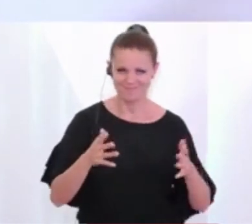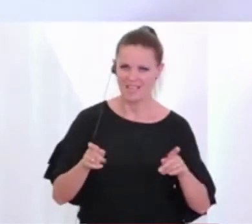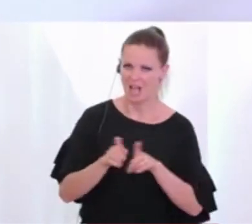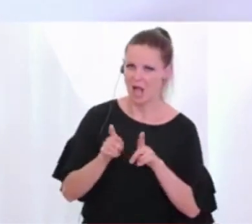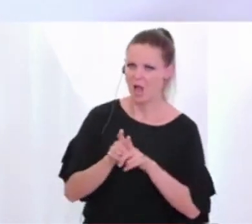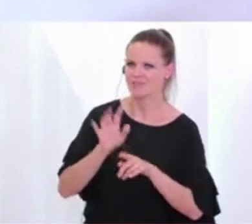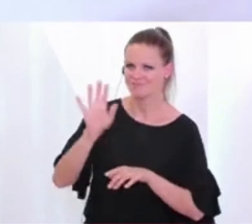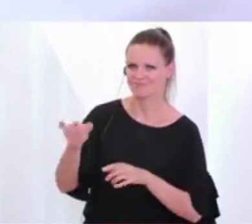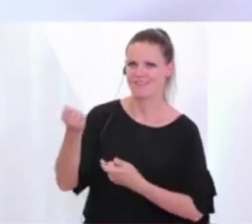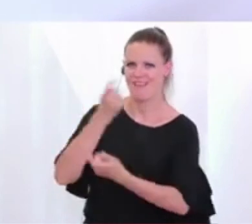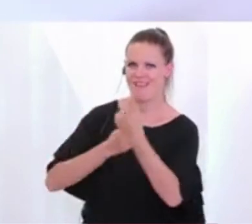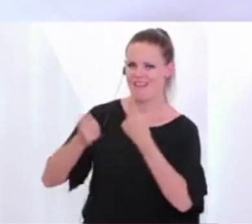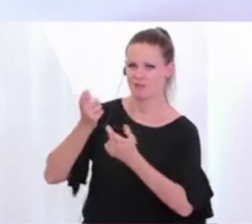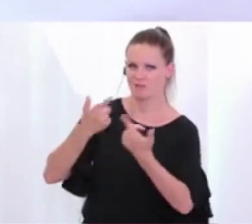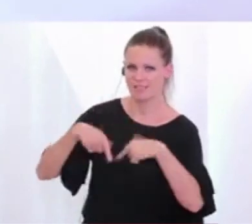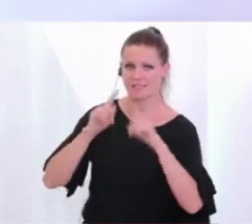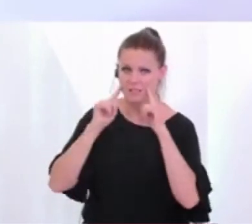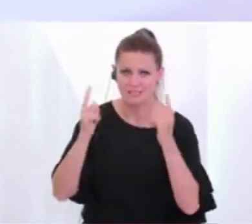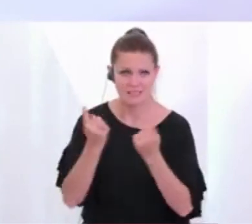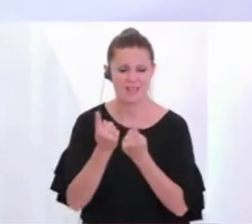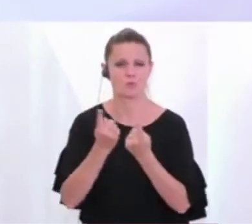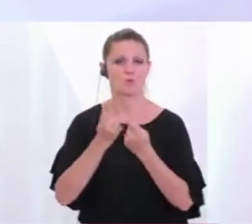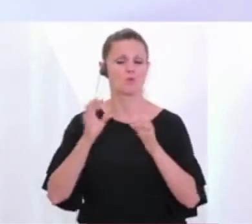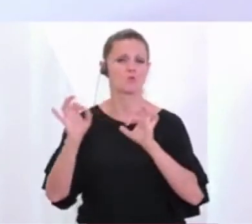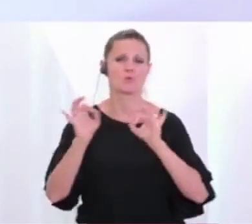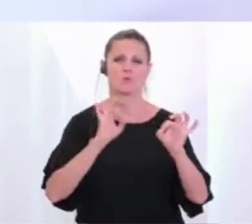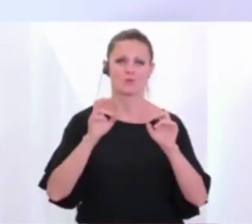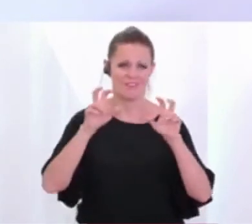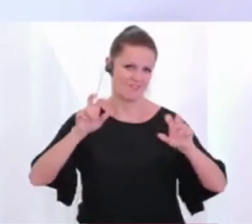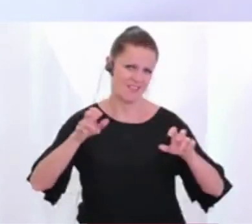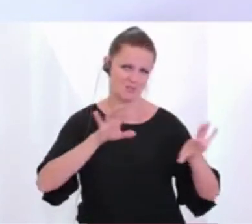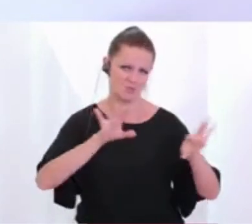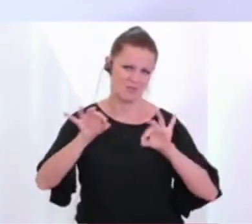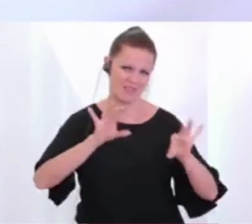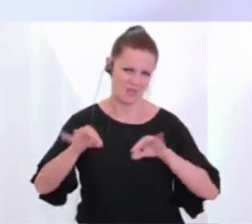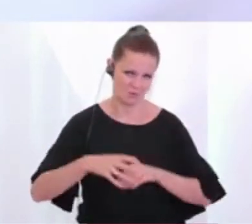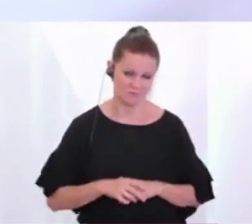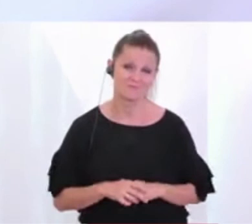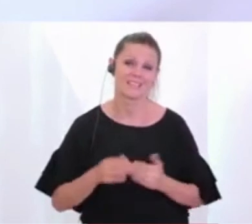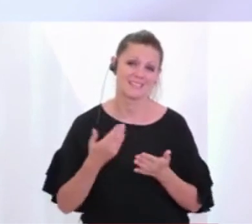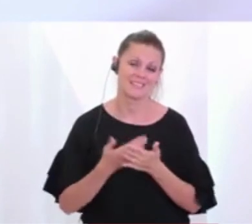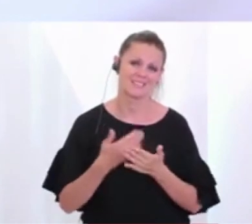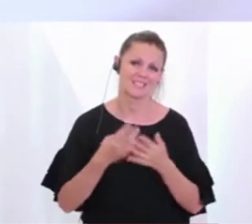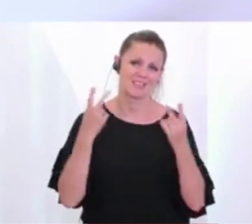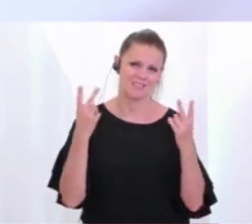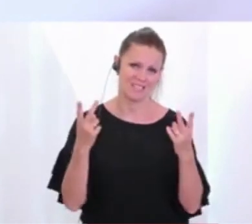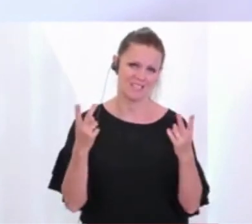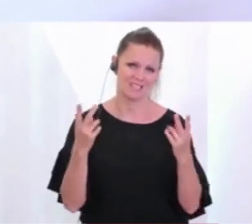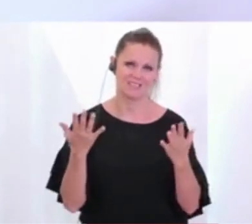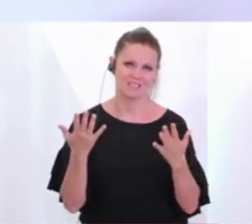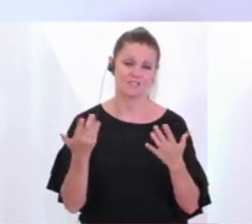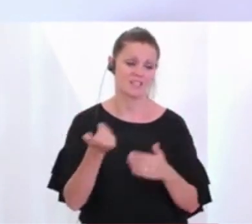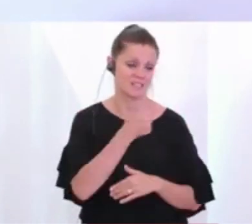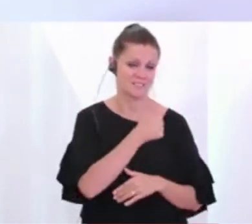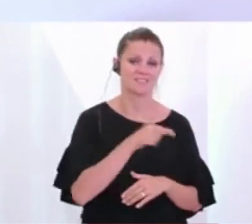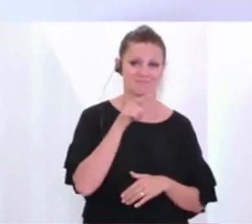aus dem Herkunftsland, sowohl was Zeitungen betrifft, als auch was Fernsehübertragungen betrifft. Und daher ist es wichtig, dass wir zum einen